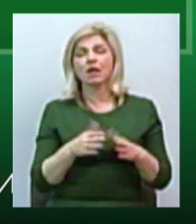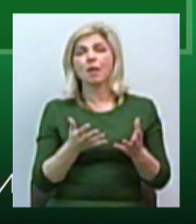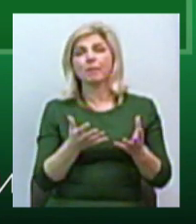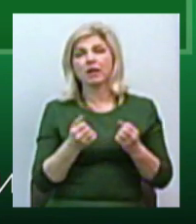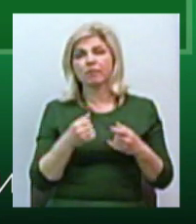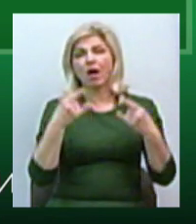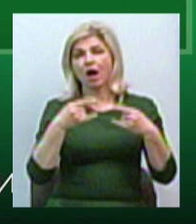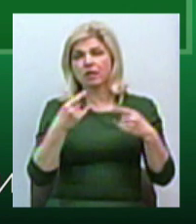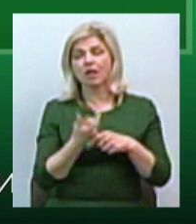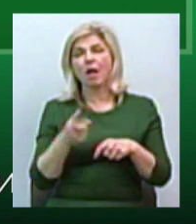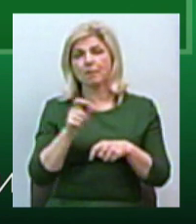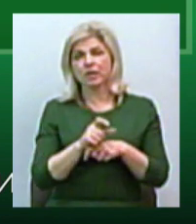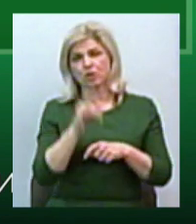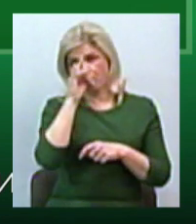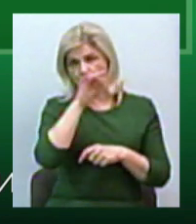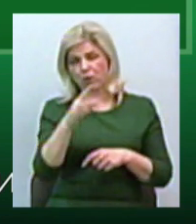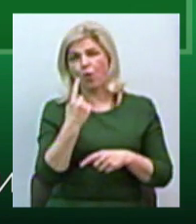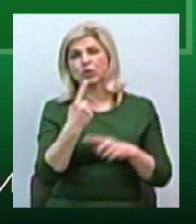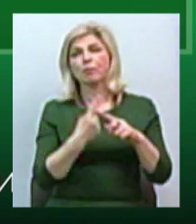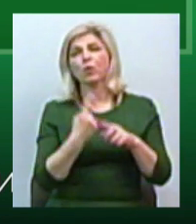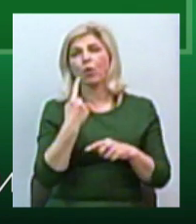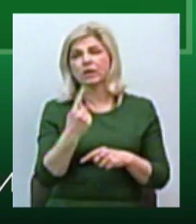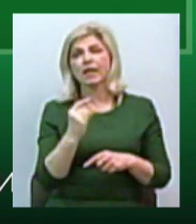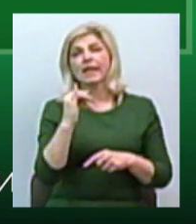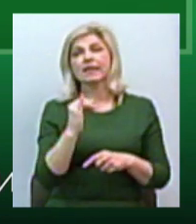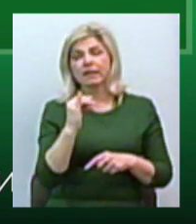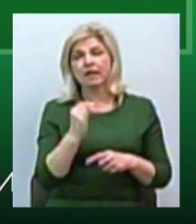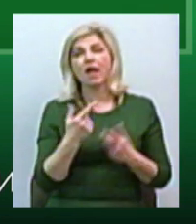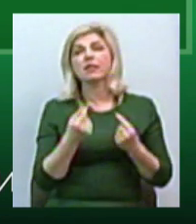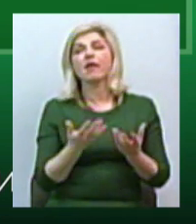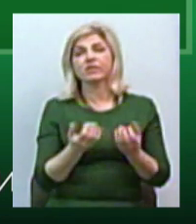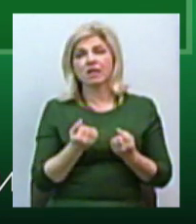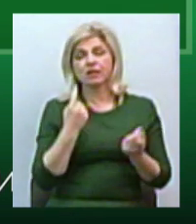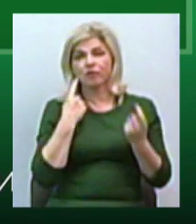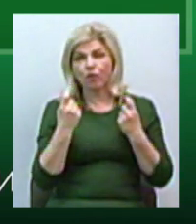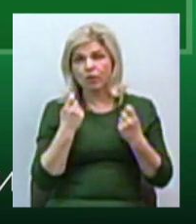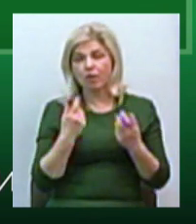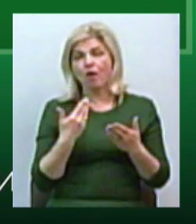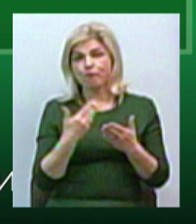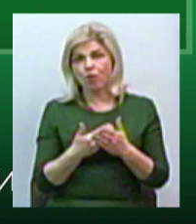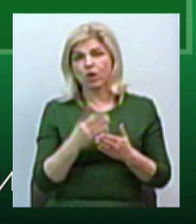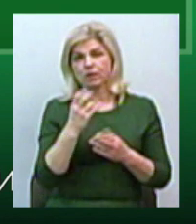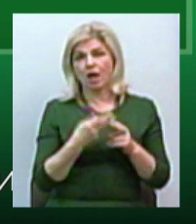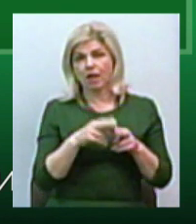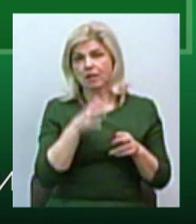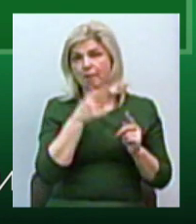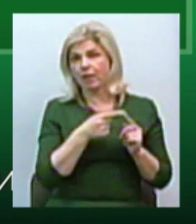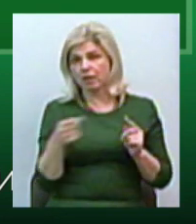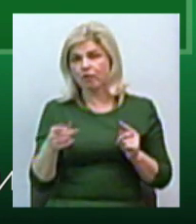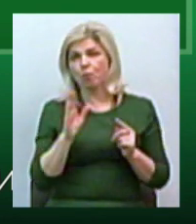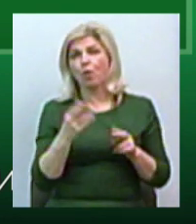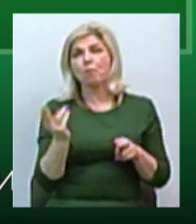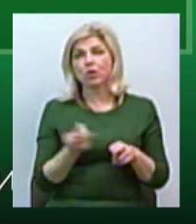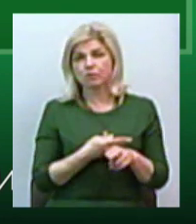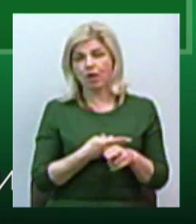найбільш популярні, 1+,1, Інтер, звідти отримує інформацію. А отже, на яких певний керівник буде позбавлений